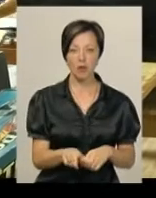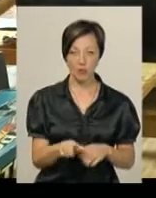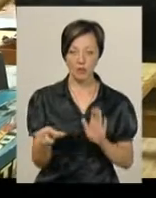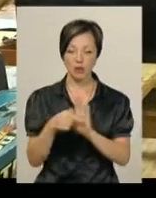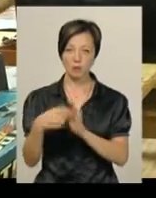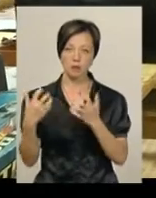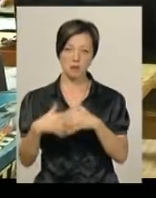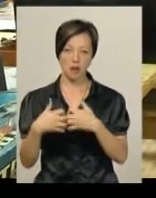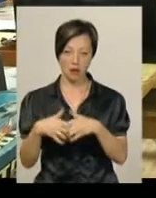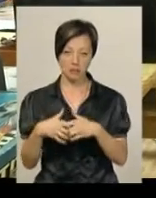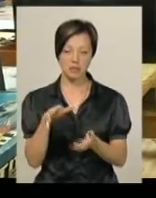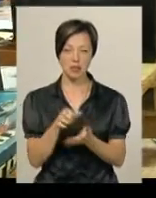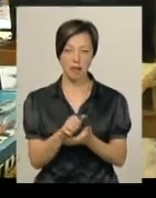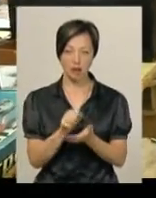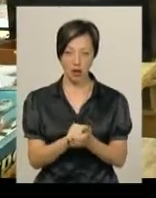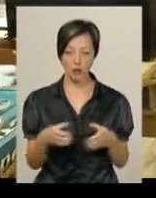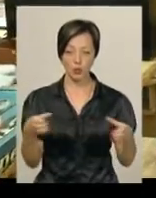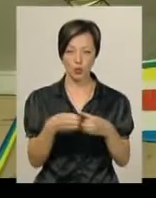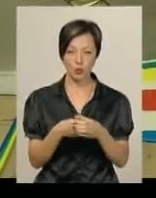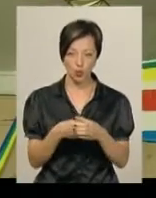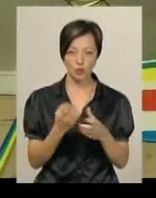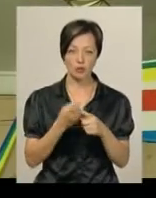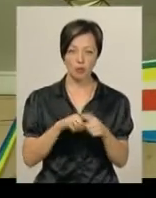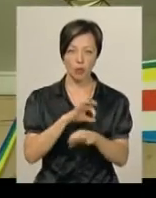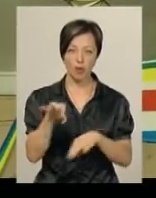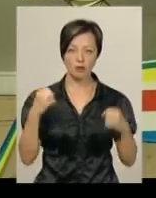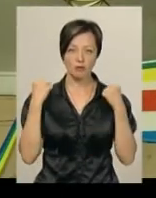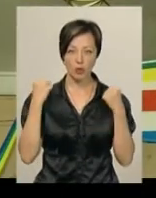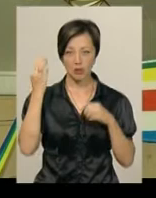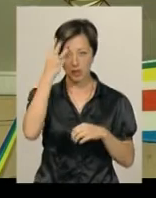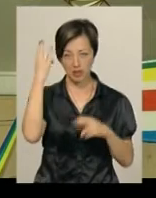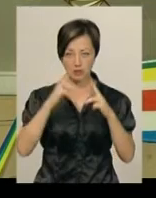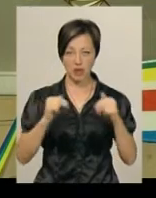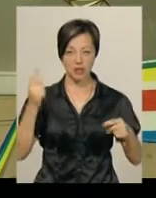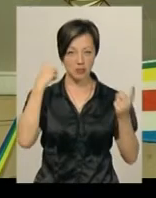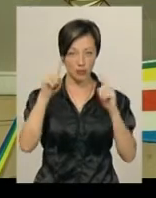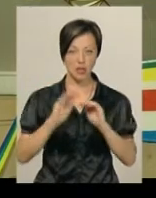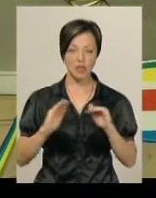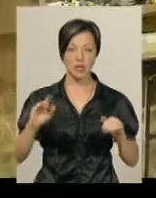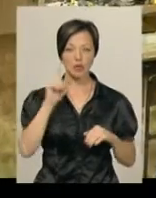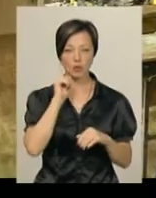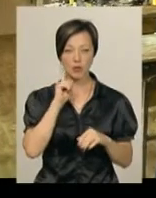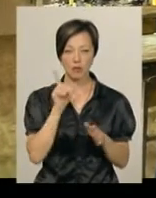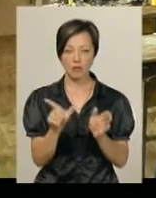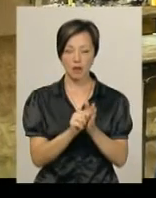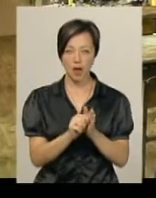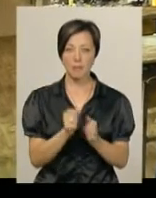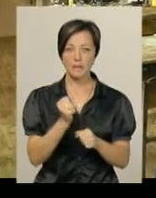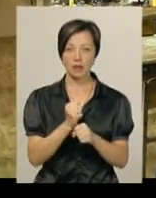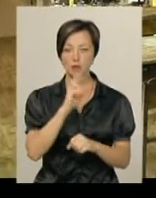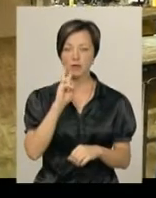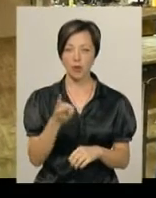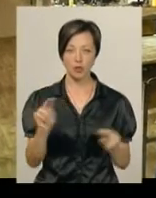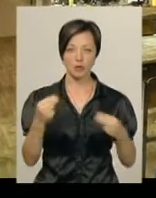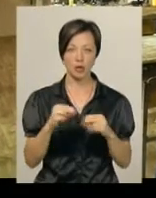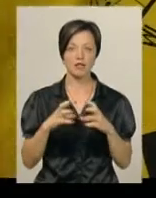механіком Володимиром Геришем займаються у гуртку з авіамодельного спорту Хмельницького палацу творчості дітей та юнацтва. У парі працюють два роки. На